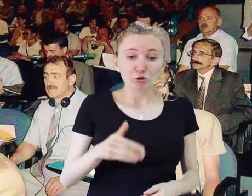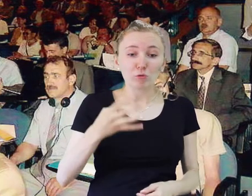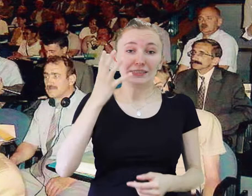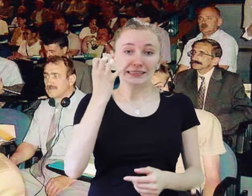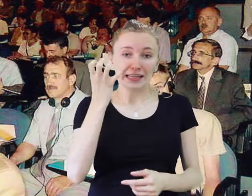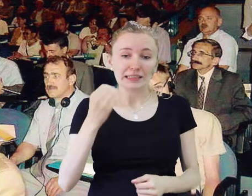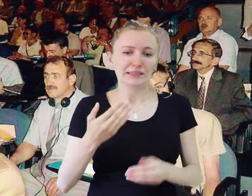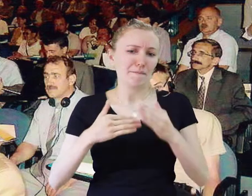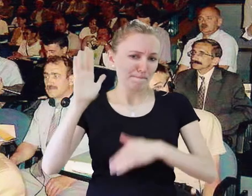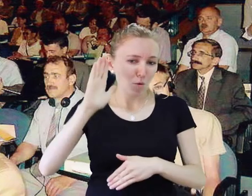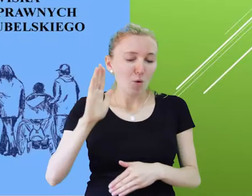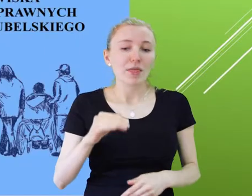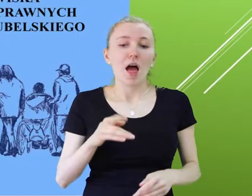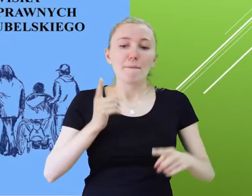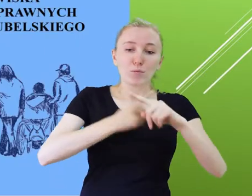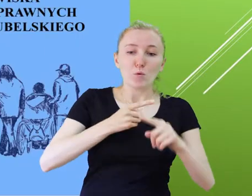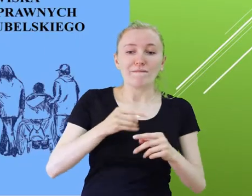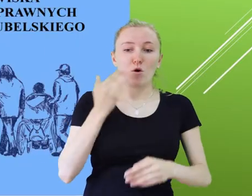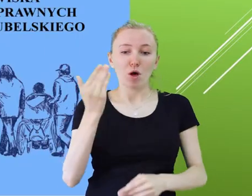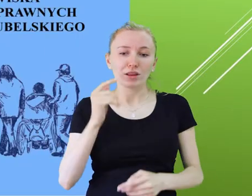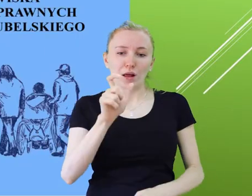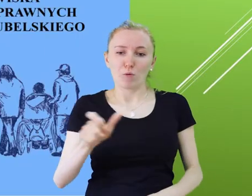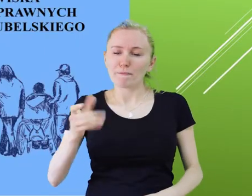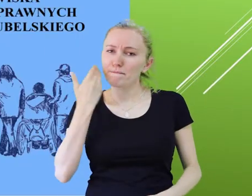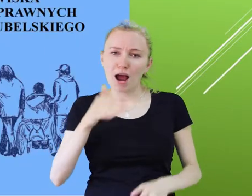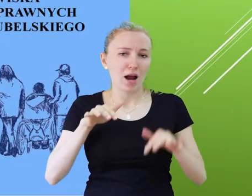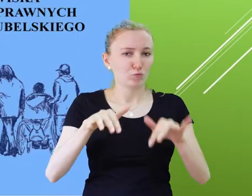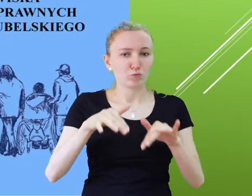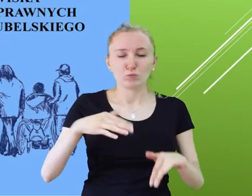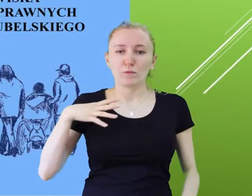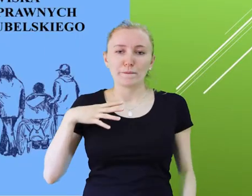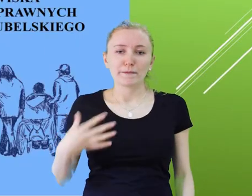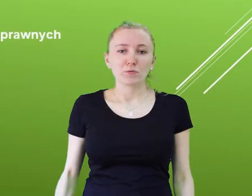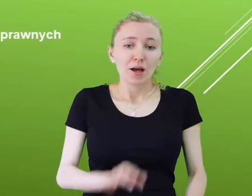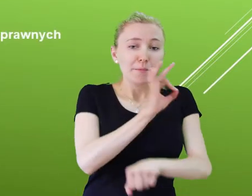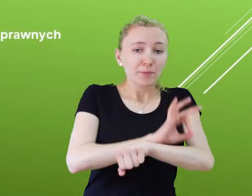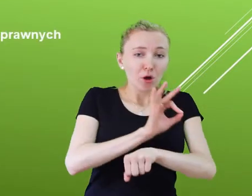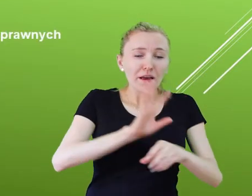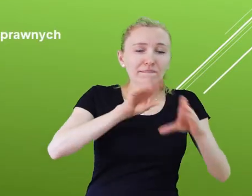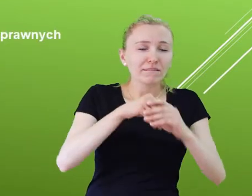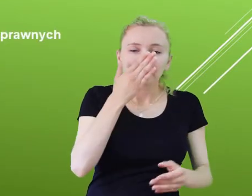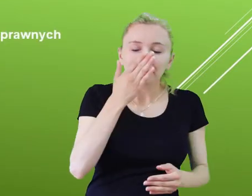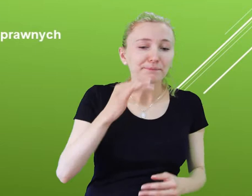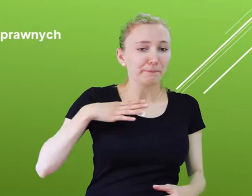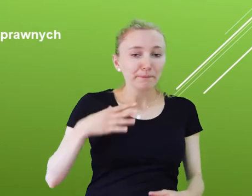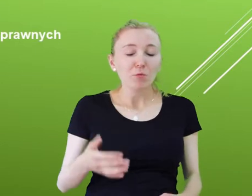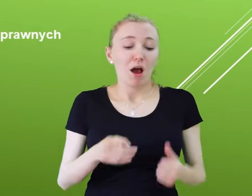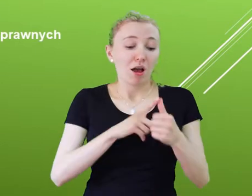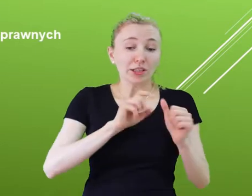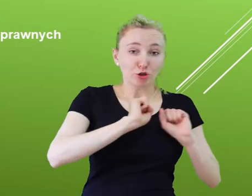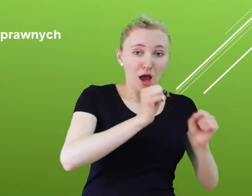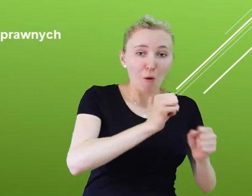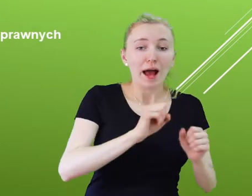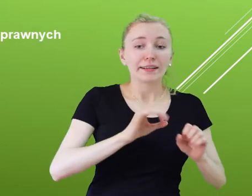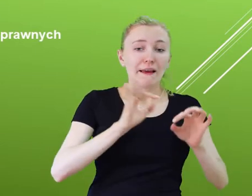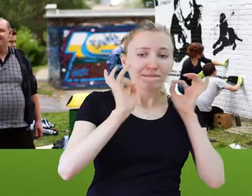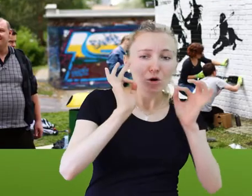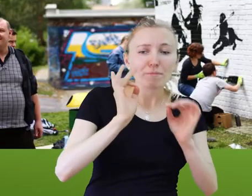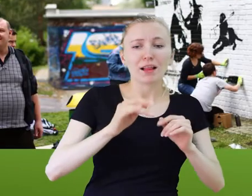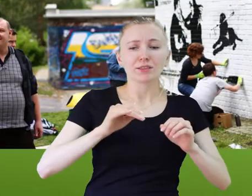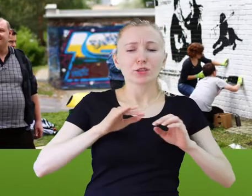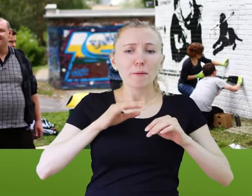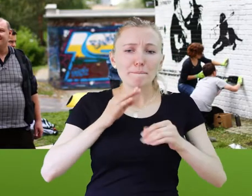osób oraz bardzo wielu odpowiedzialnych wolontariuszy. Były to projekty w zakresie działań informacyjnych, poradniczych,